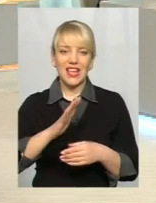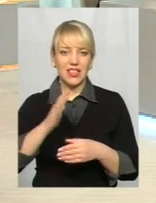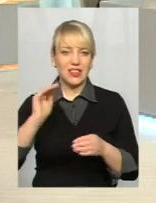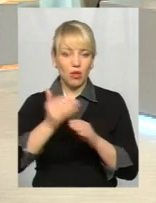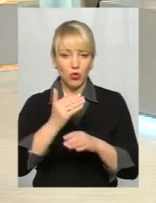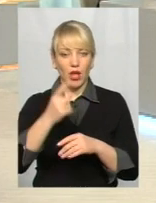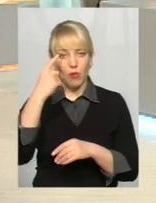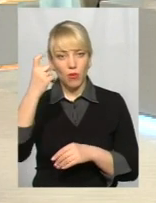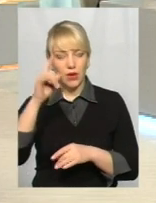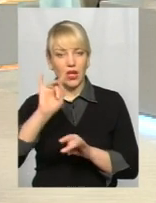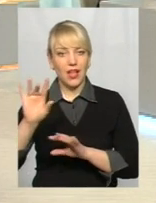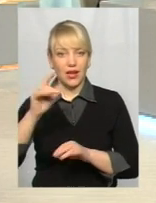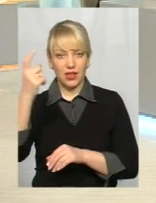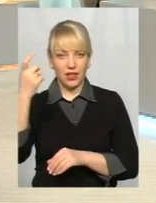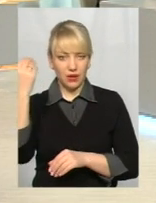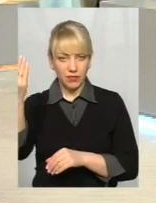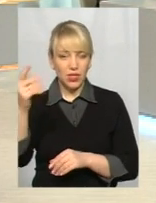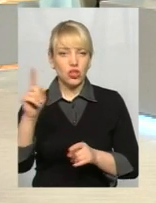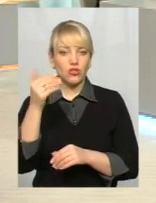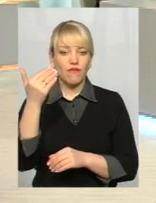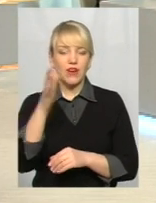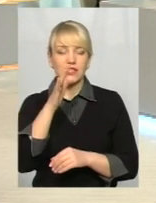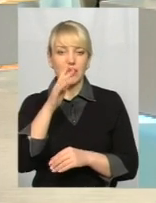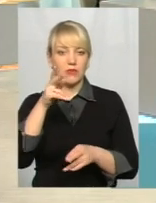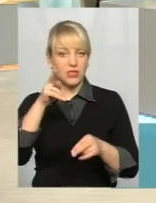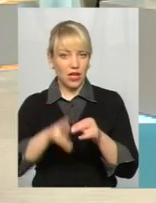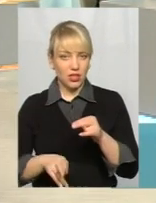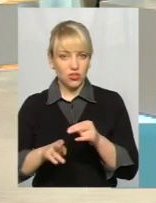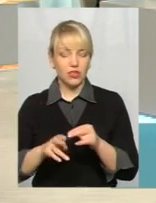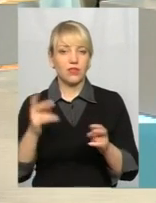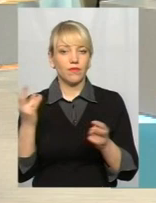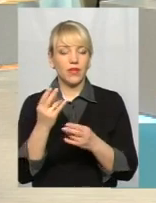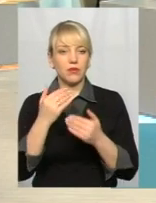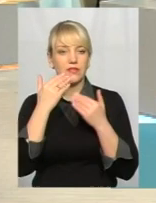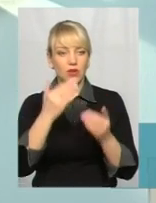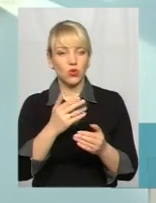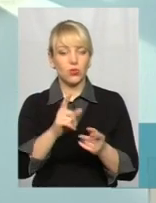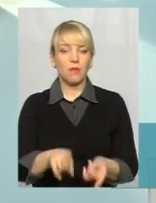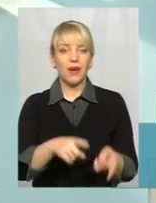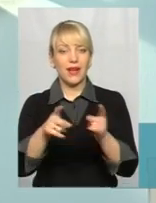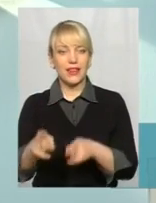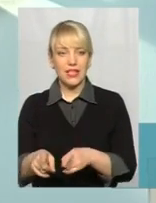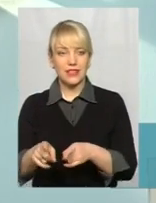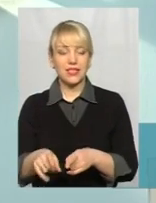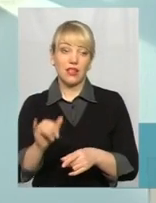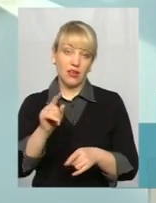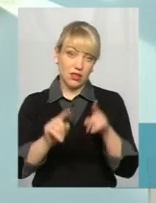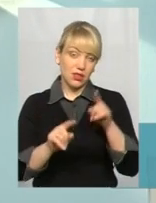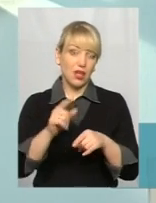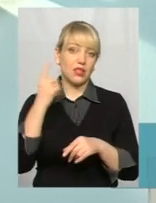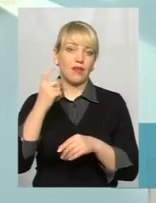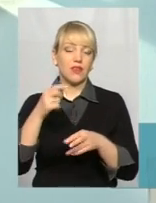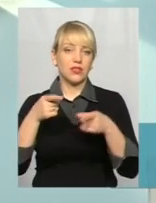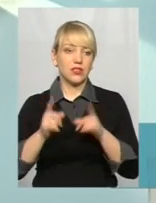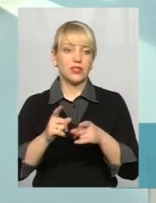власників рекламної конструкції, що на фасаді ваш термін дії дозволу завершується, вам потрібно звернутися щодо перенесення, і деякі власники дійсно